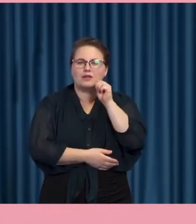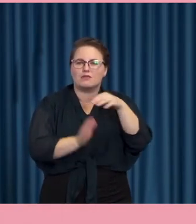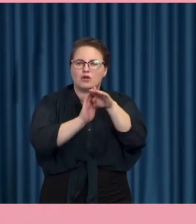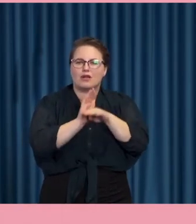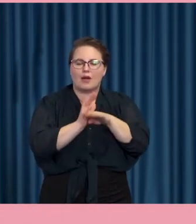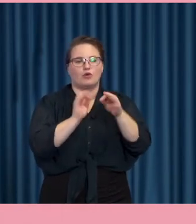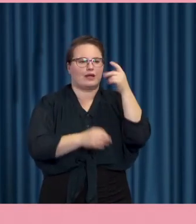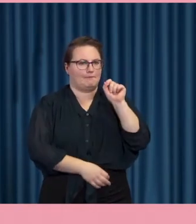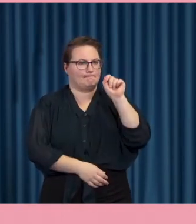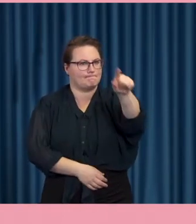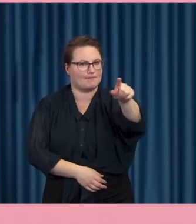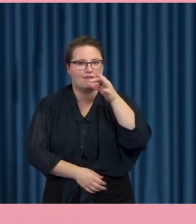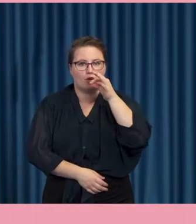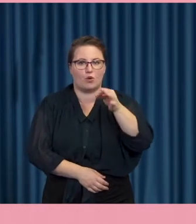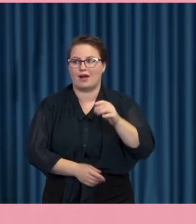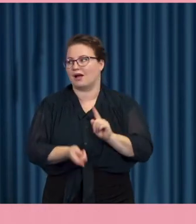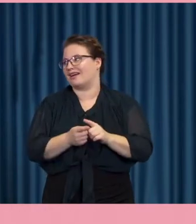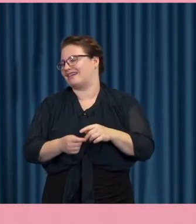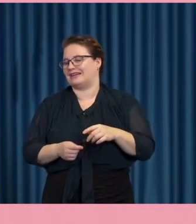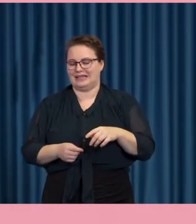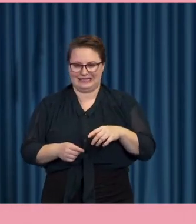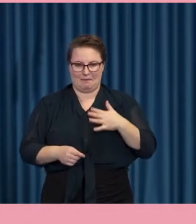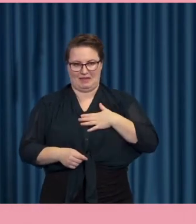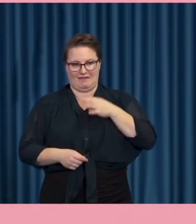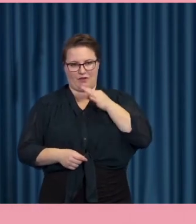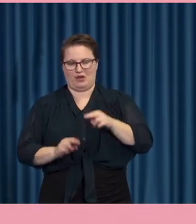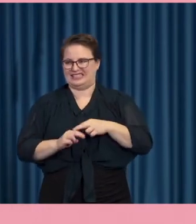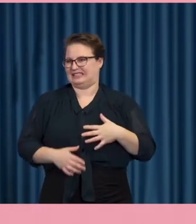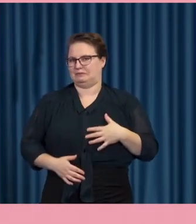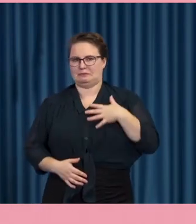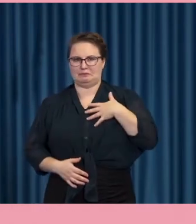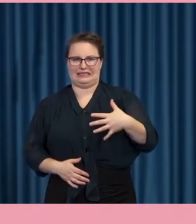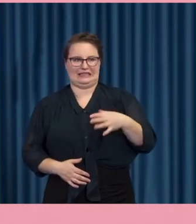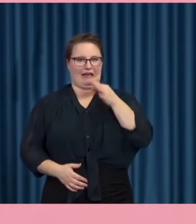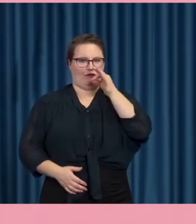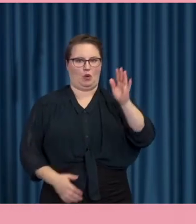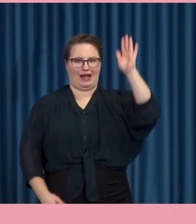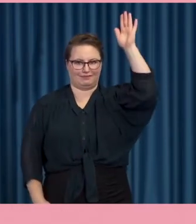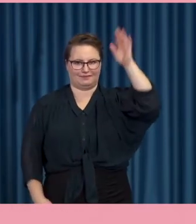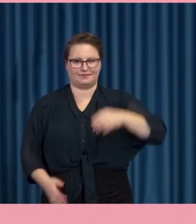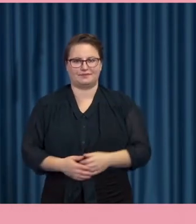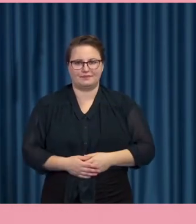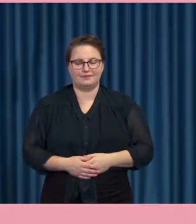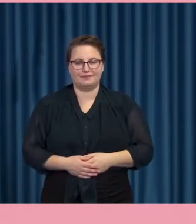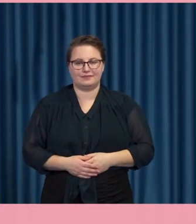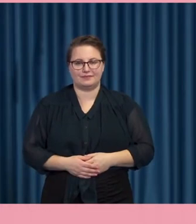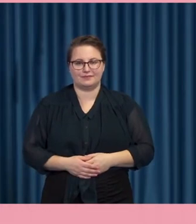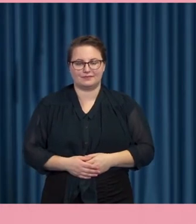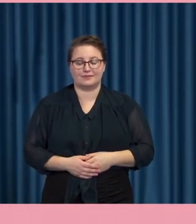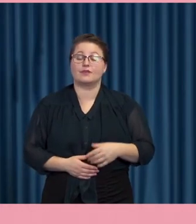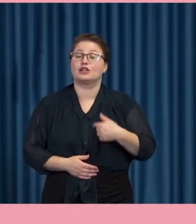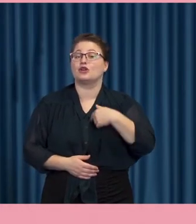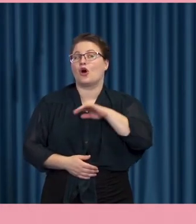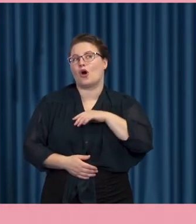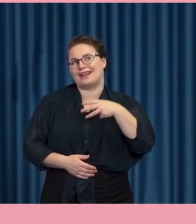när det kanske är något som är pinsamt och fråga. Och jag har tre saker som jag vill berätta som är såna här lite